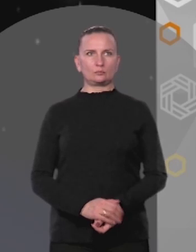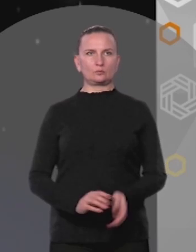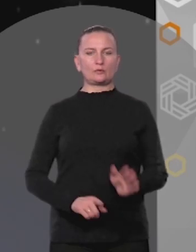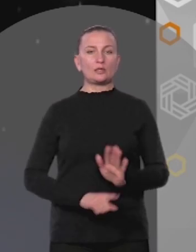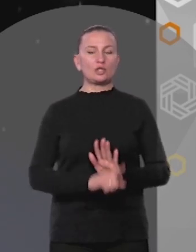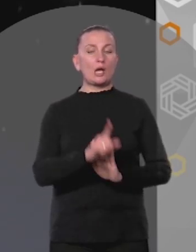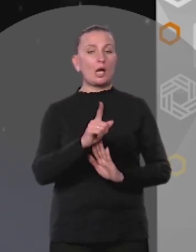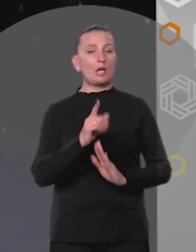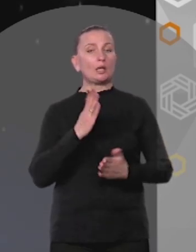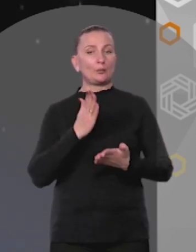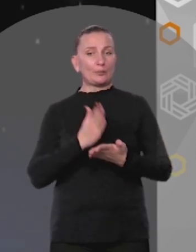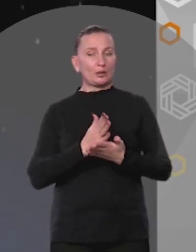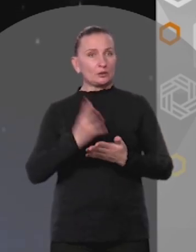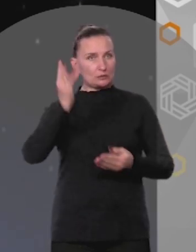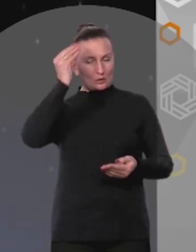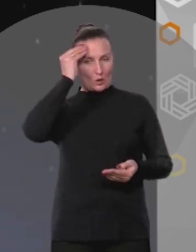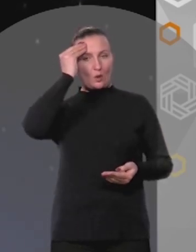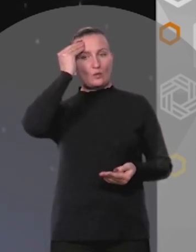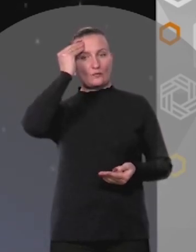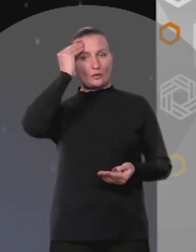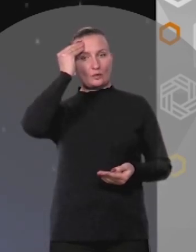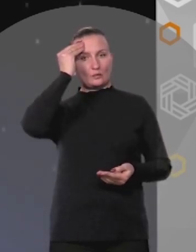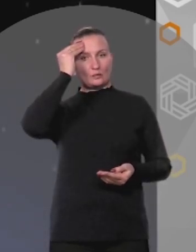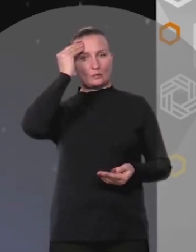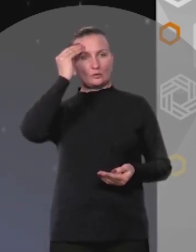Вначале было слово